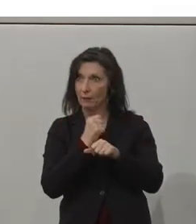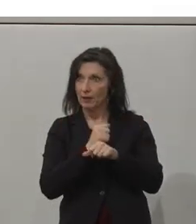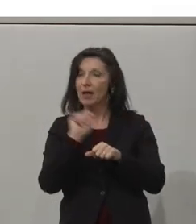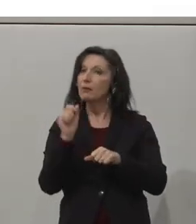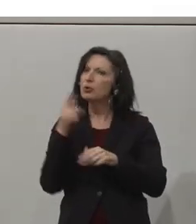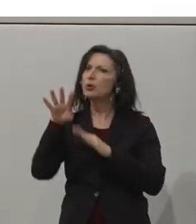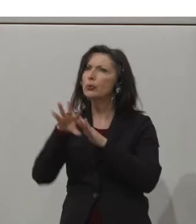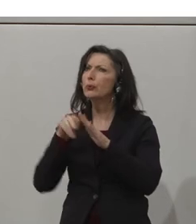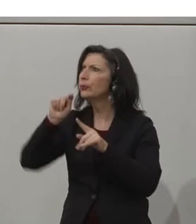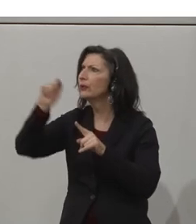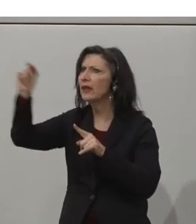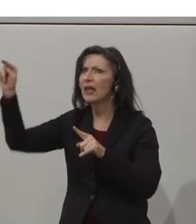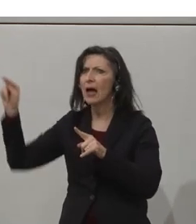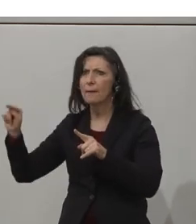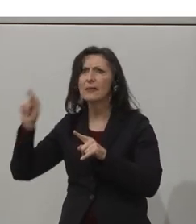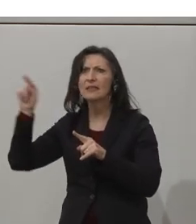and innovative about Fable?